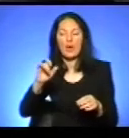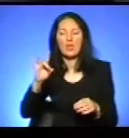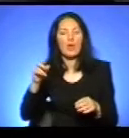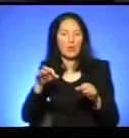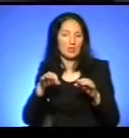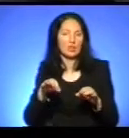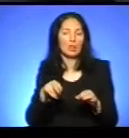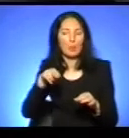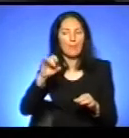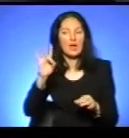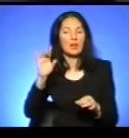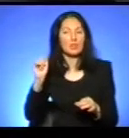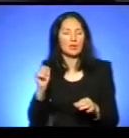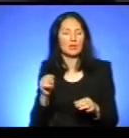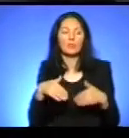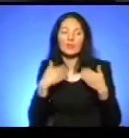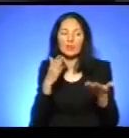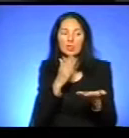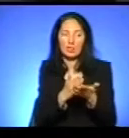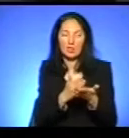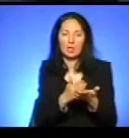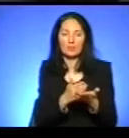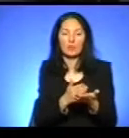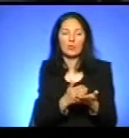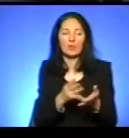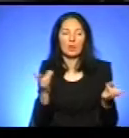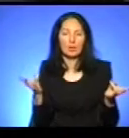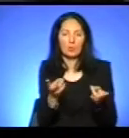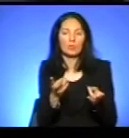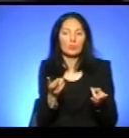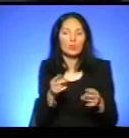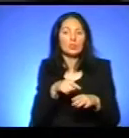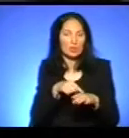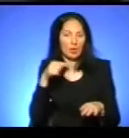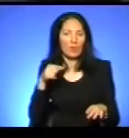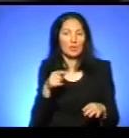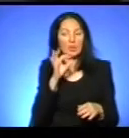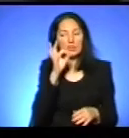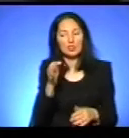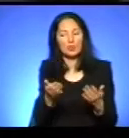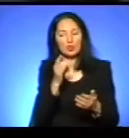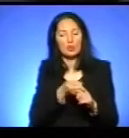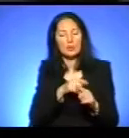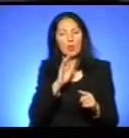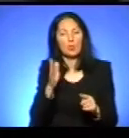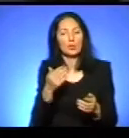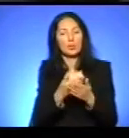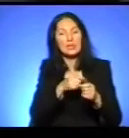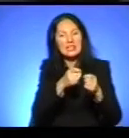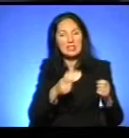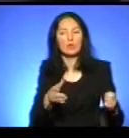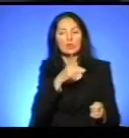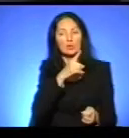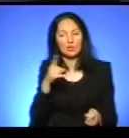дії надалі. От, скажімо, звернення є. Воно пішло, ну, мусять на нього зреагувати. Скажімо, якщо це буде якось затягуватися в